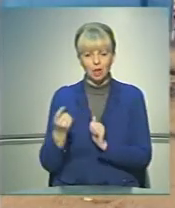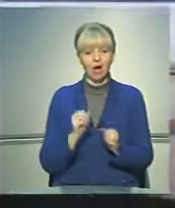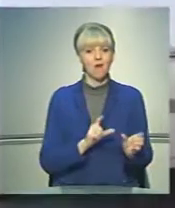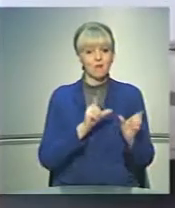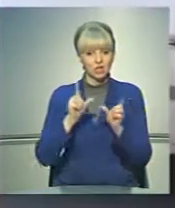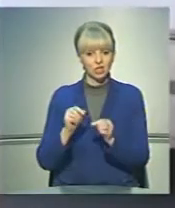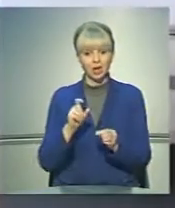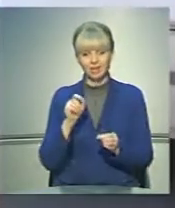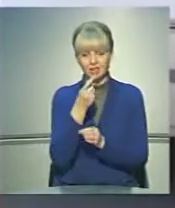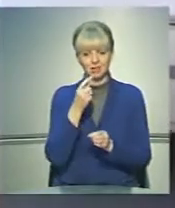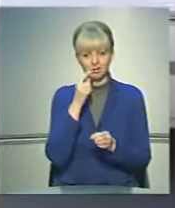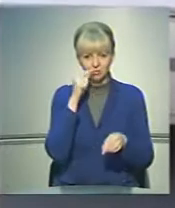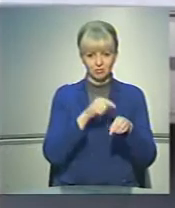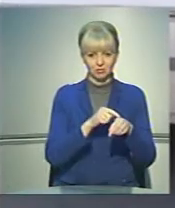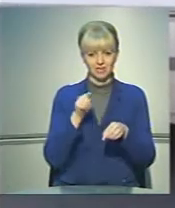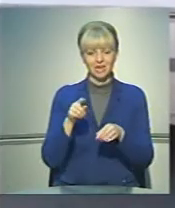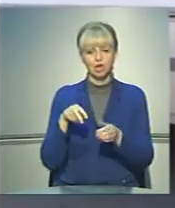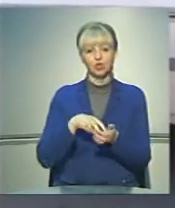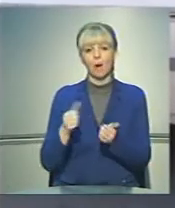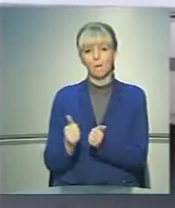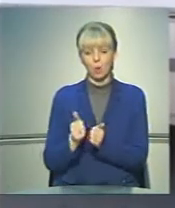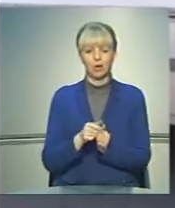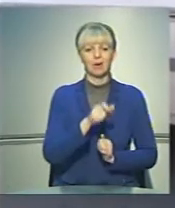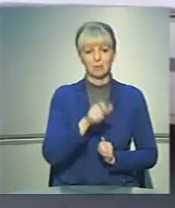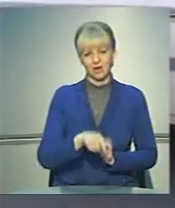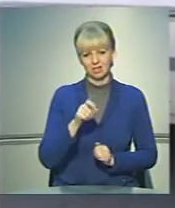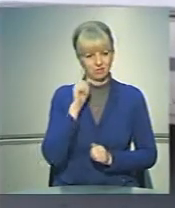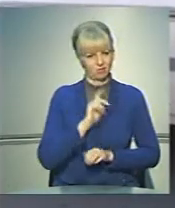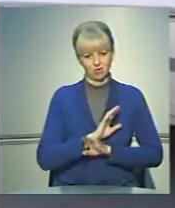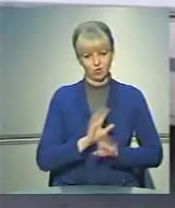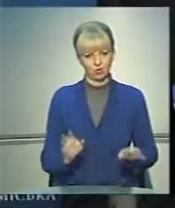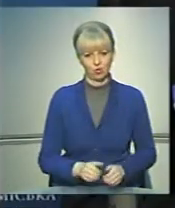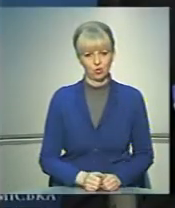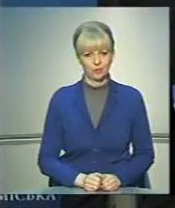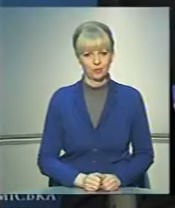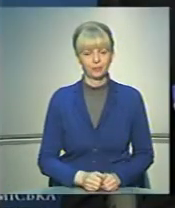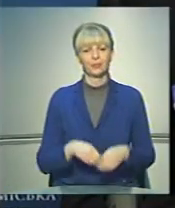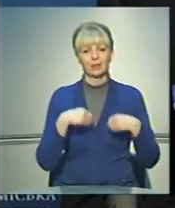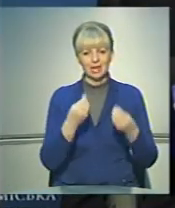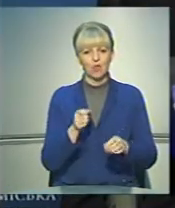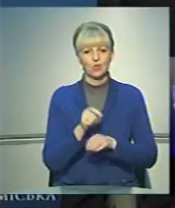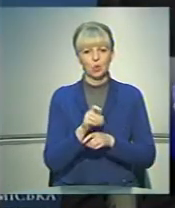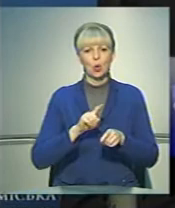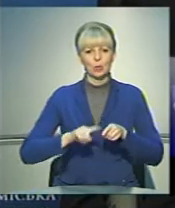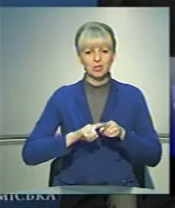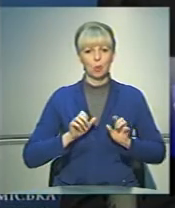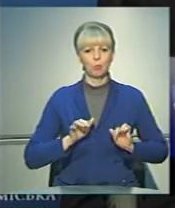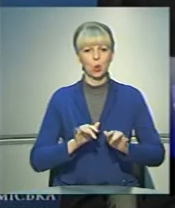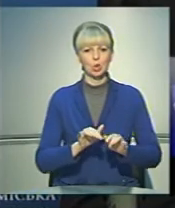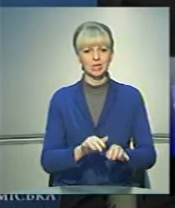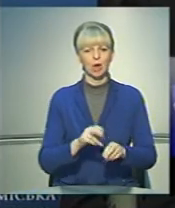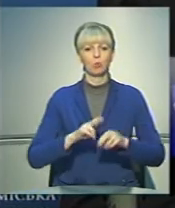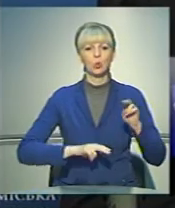виїжджаючи, ледь не зачіпають ті, що стоять поруч. Та й пасажирам незручно. Я дав доручення прискорити процес